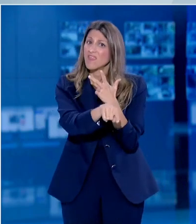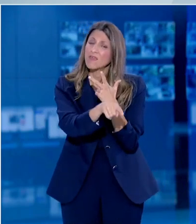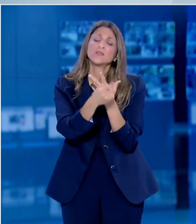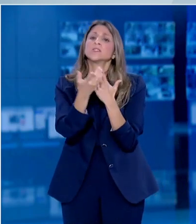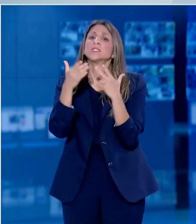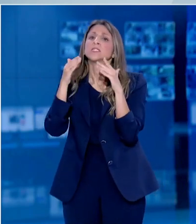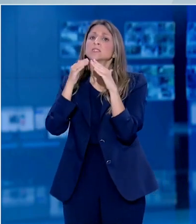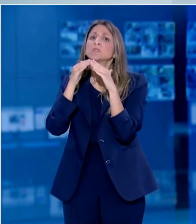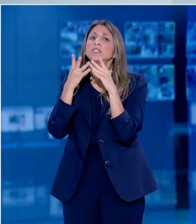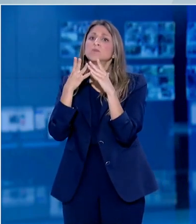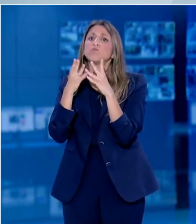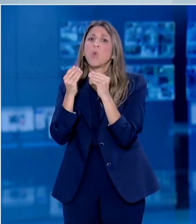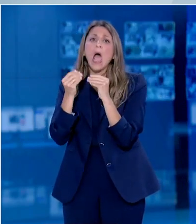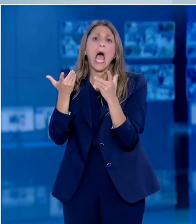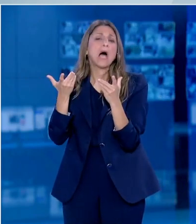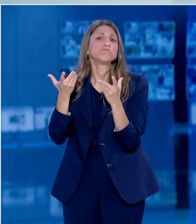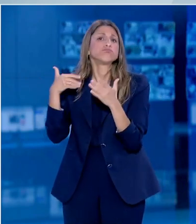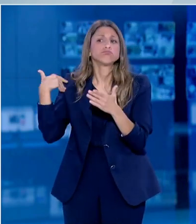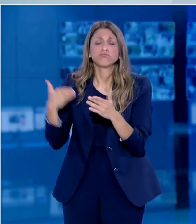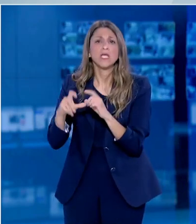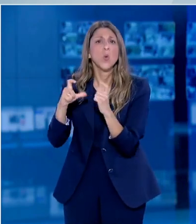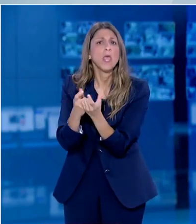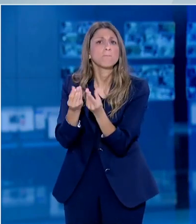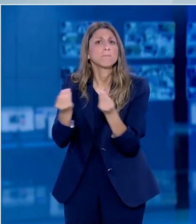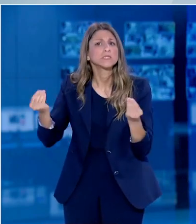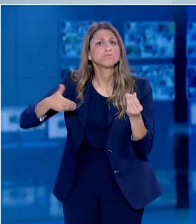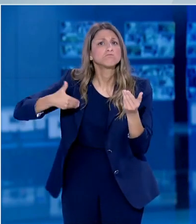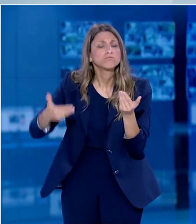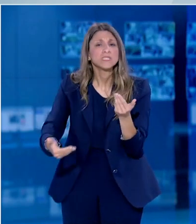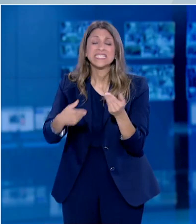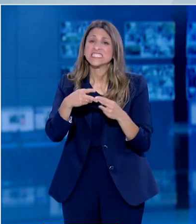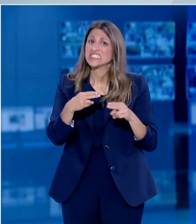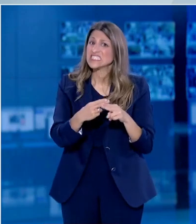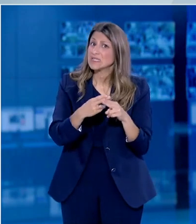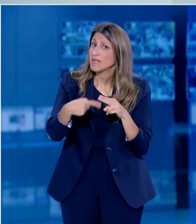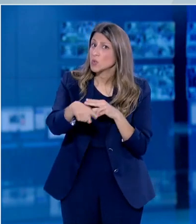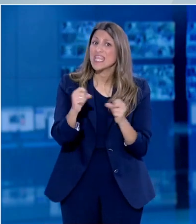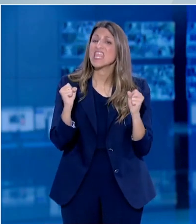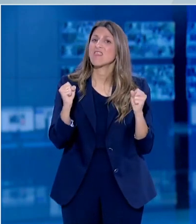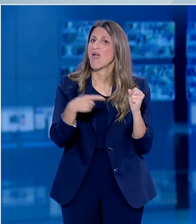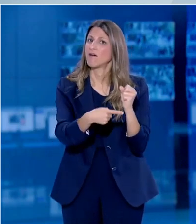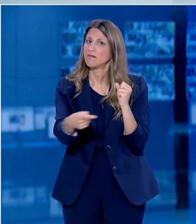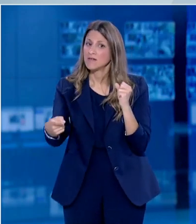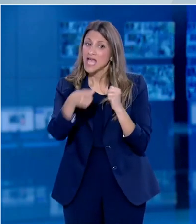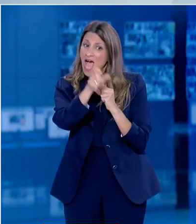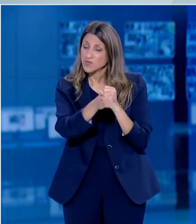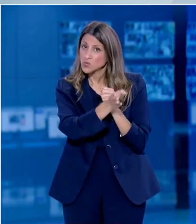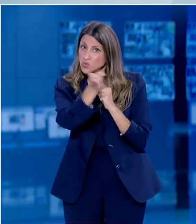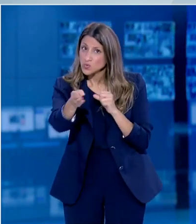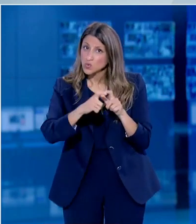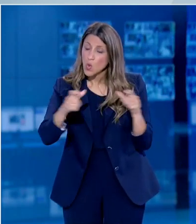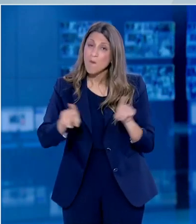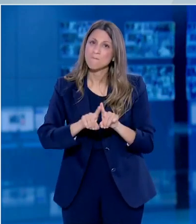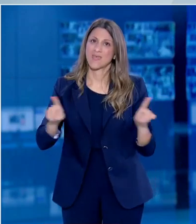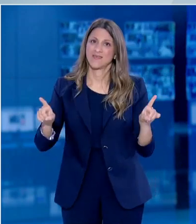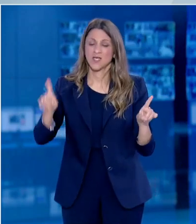ένα σπίτι που συστεγάζονται πολλές γενιές μαζί είναι σημαντικό για την υγεία του την υγεία τους να μην πάει στο σχολείο αυτή τη στιγμή